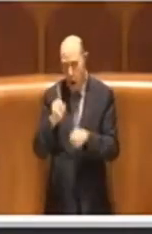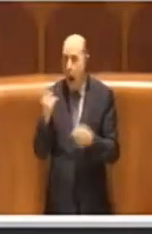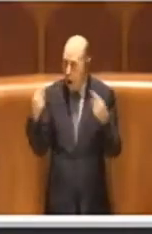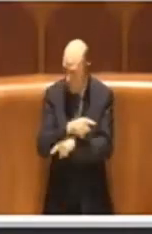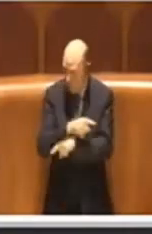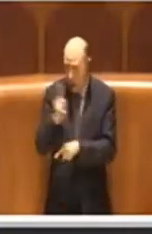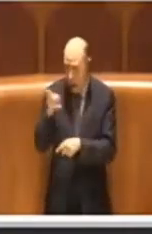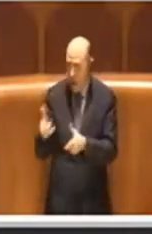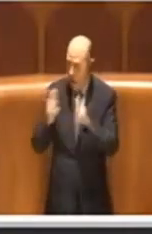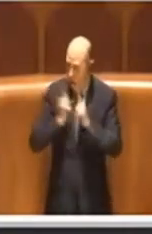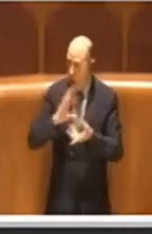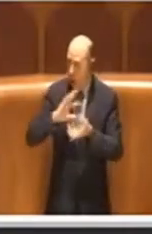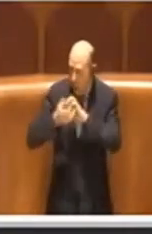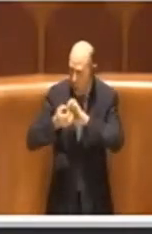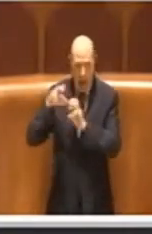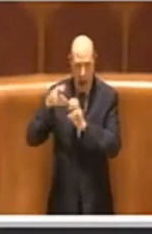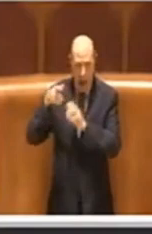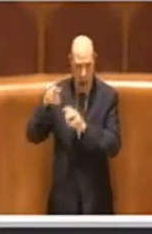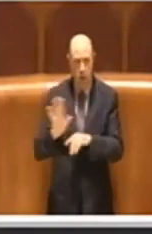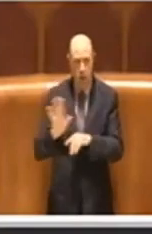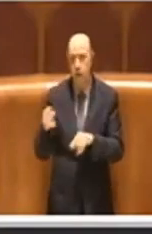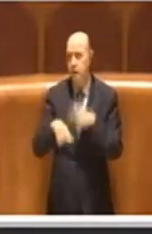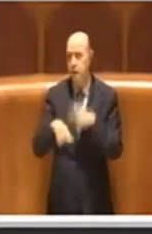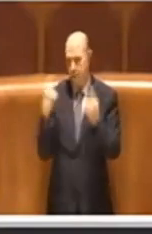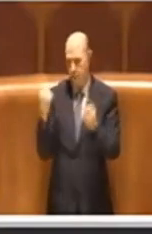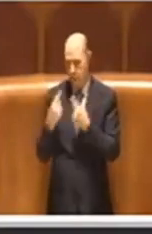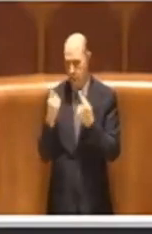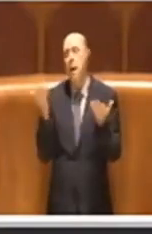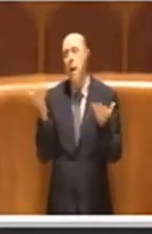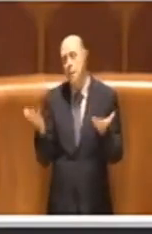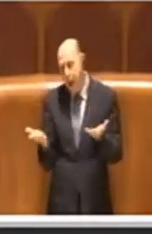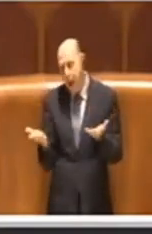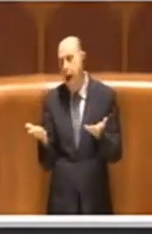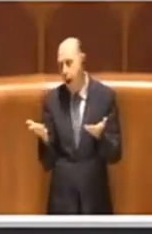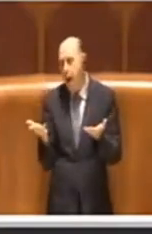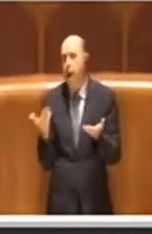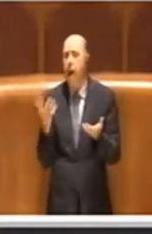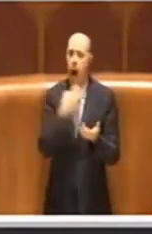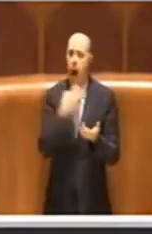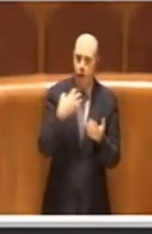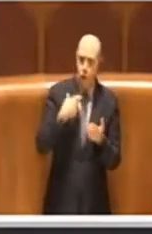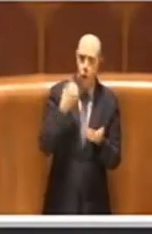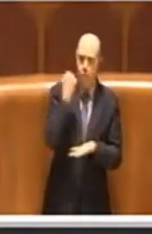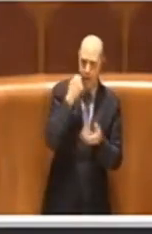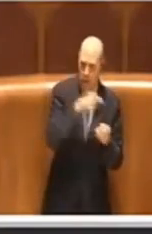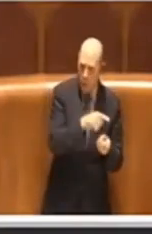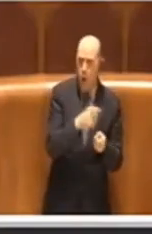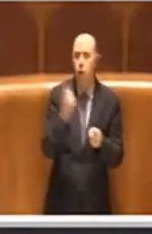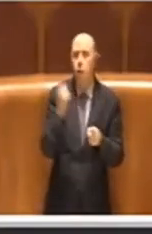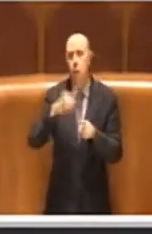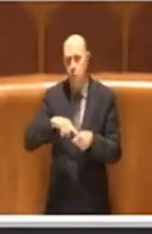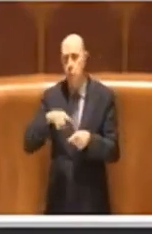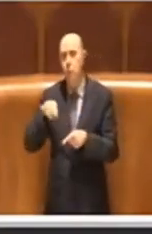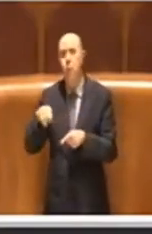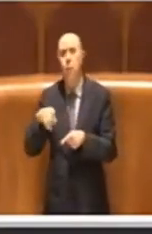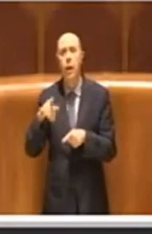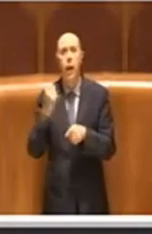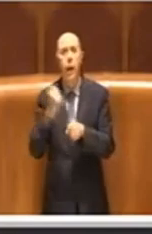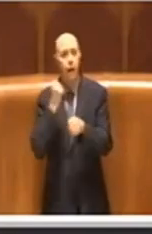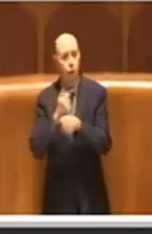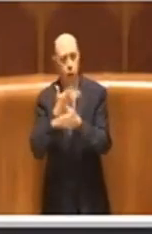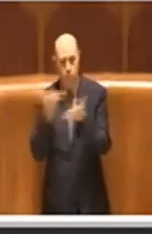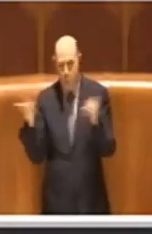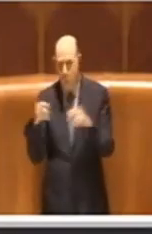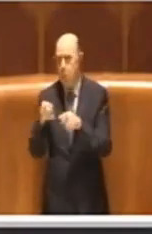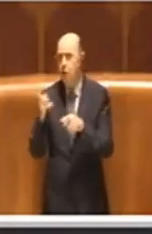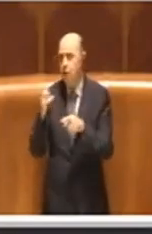questa situazione, ma sia agli assessori al patrimonio che ai lavori pubblici,